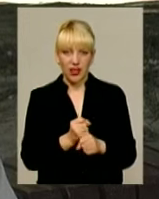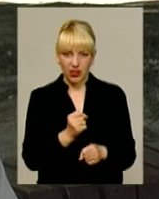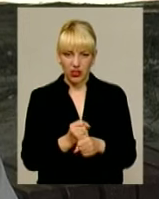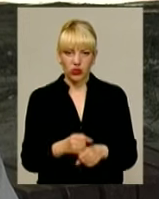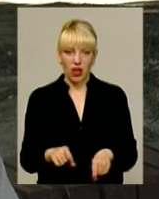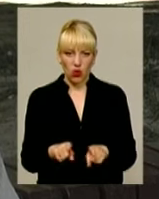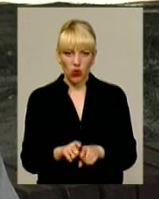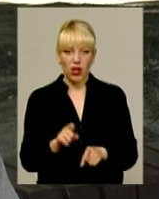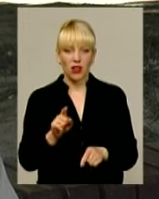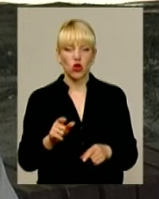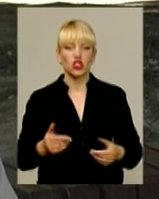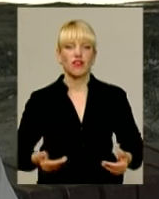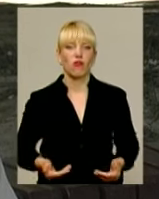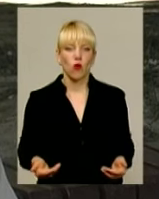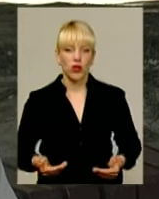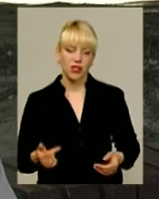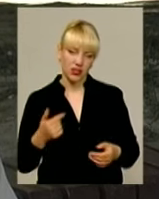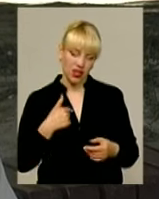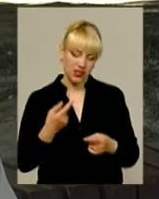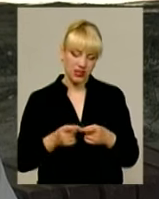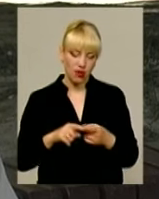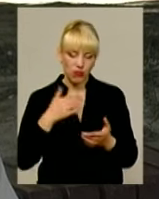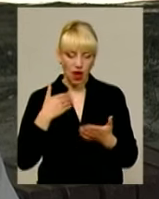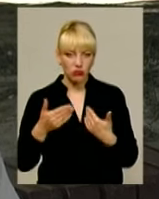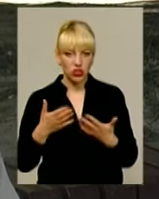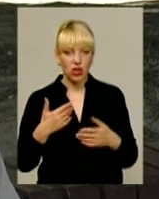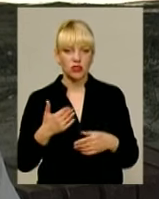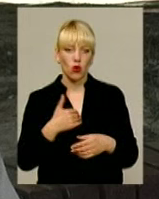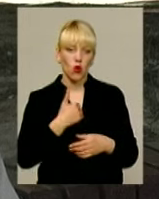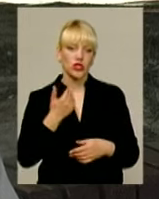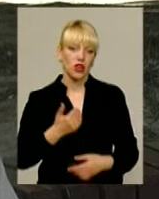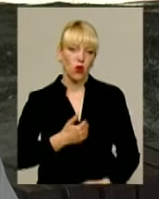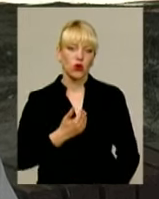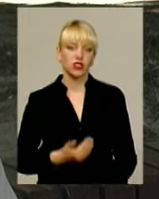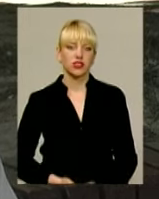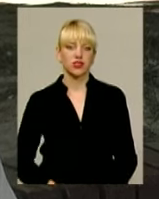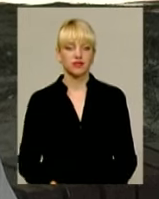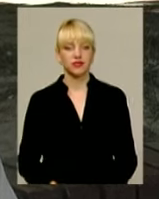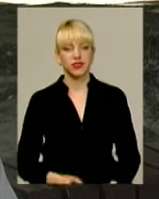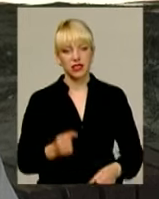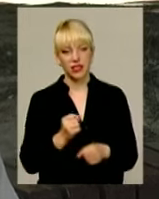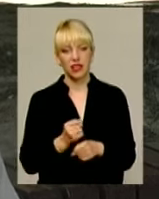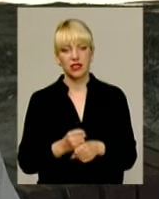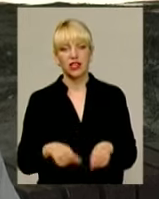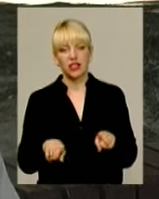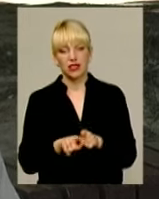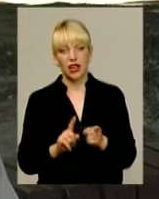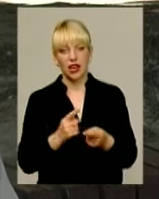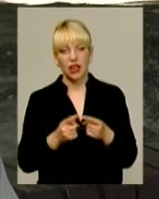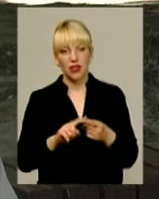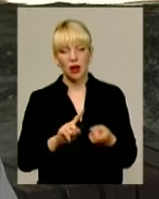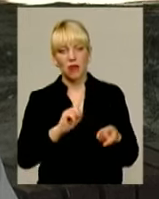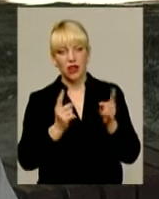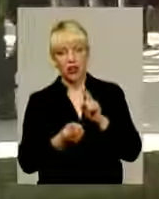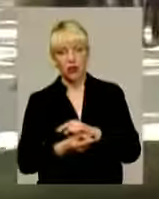воно живое. Я з ним общаюсь. І вот хочеться, хочеться делать. І так це переросло в